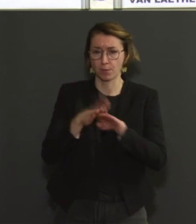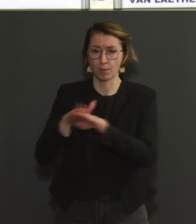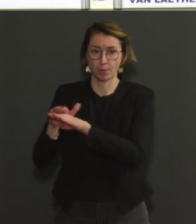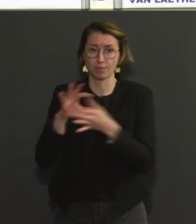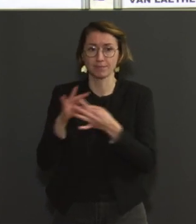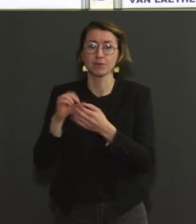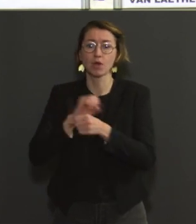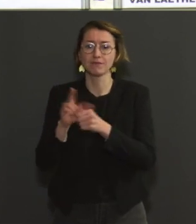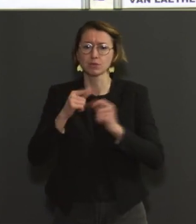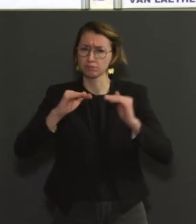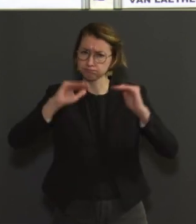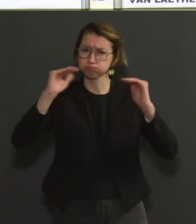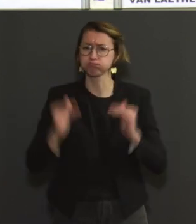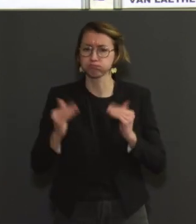% sur base hebdomadaire.-à-dire'il y a des décès par jour.